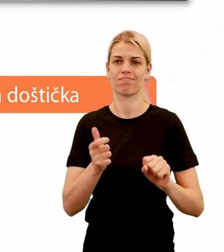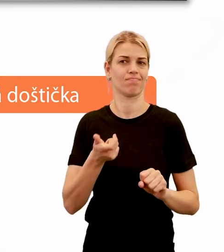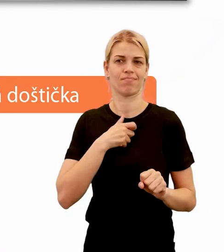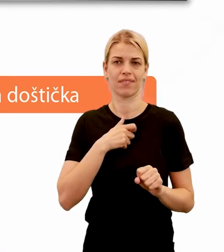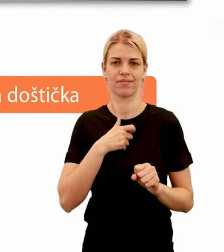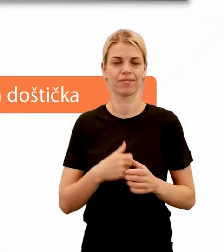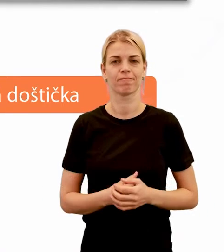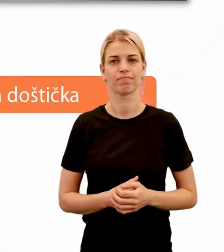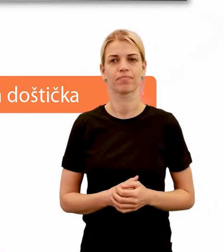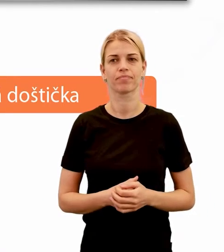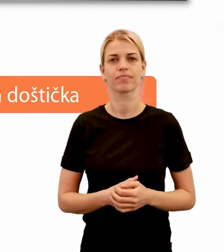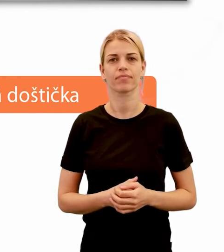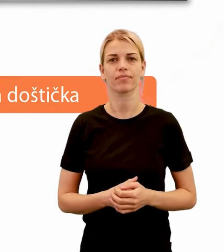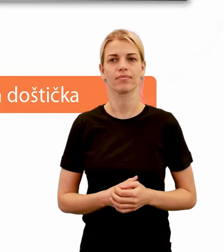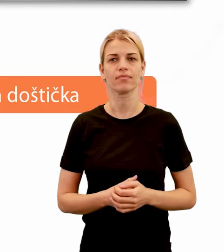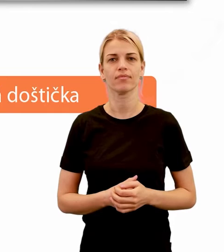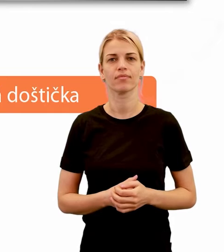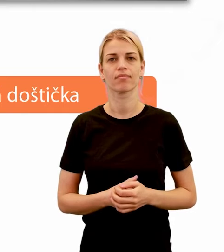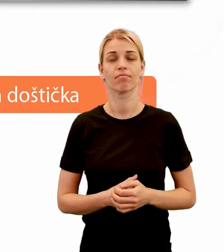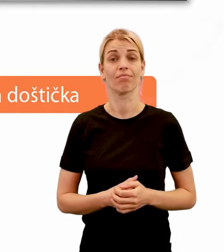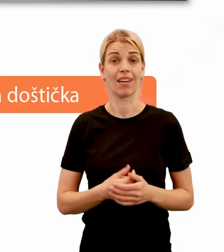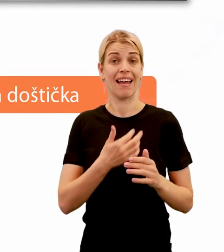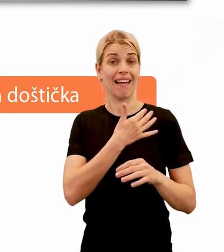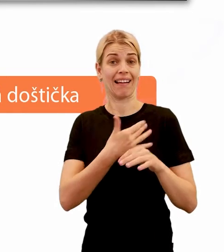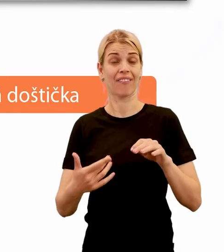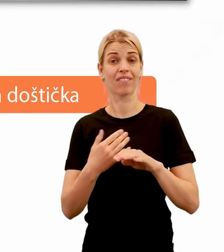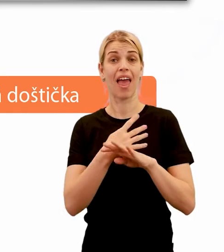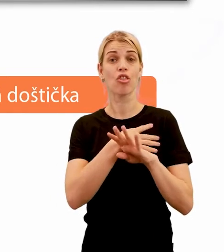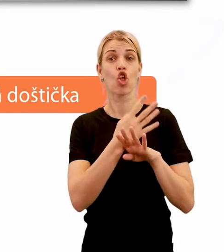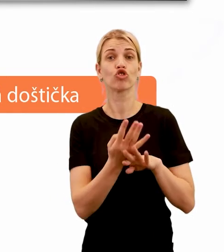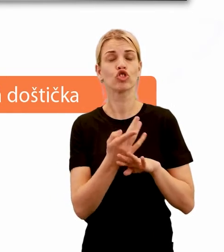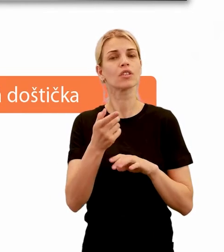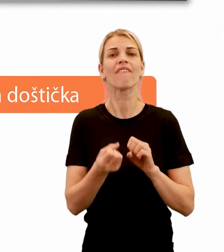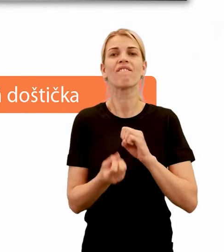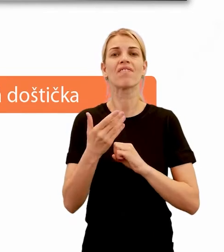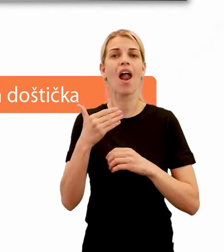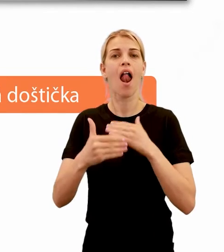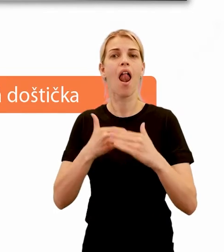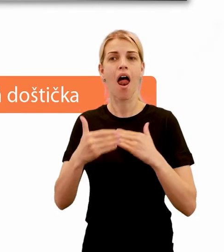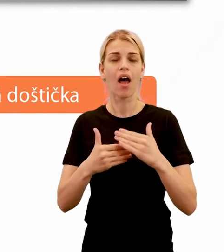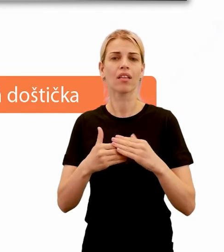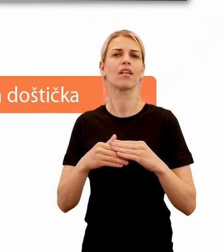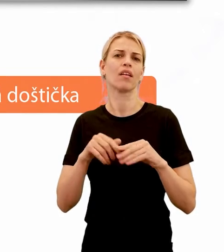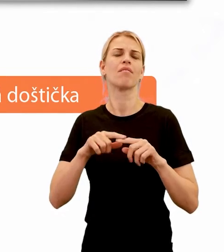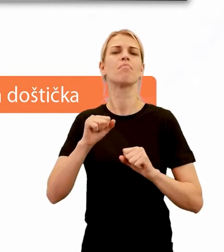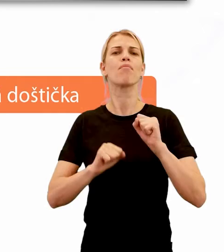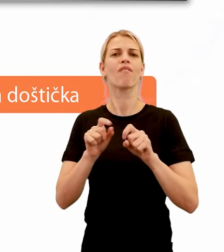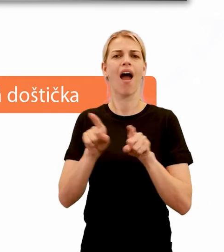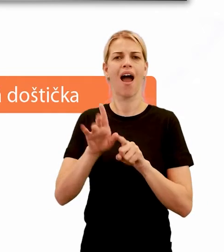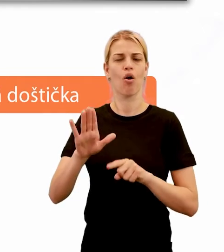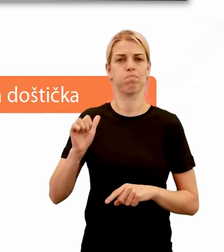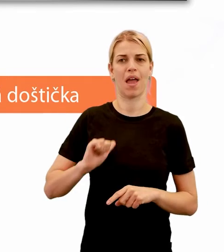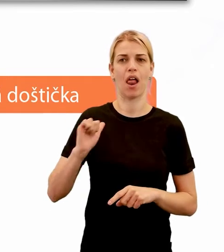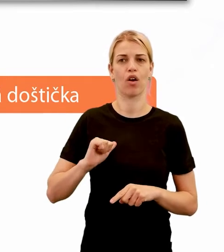nebola postačujúca. Krvné doštičky nám vlastne vytvárajú látky bielkovinovej povahy, ktoré